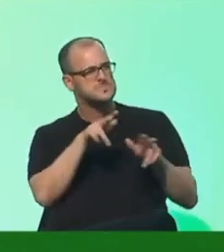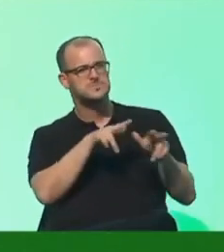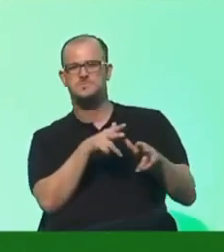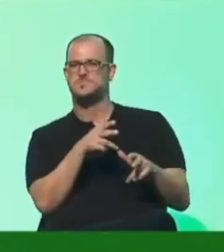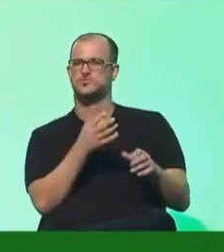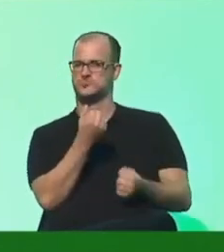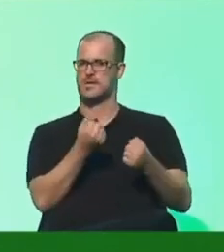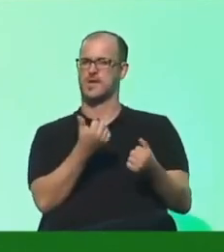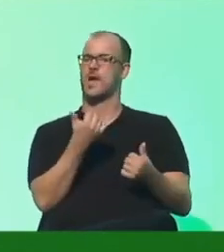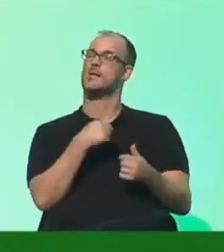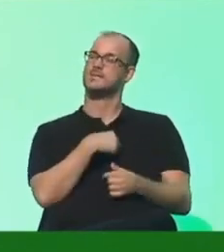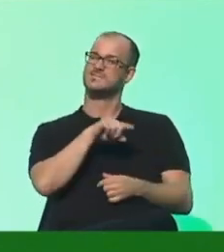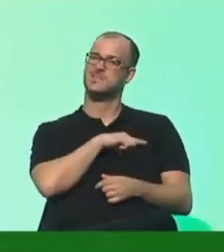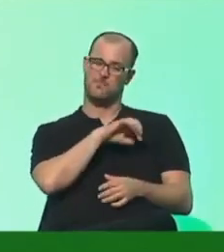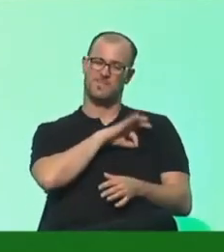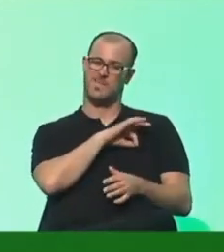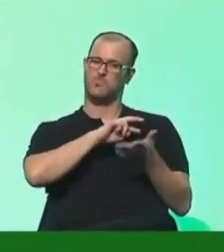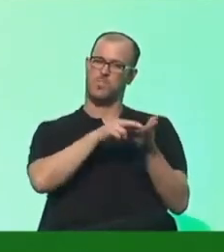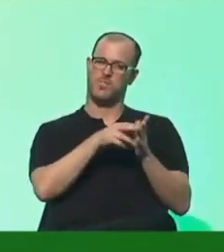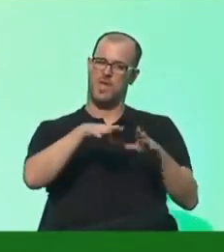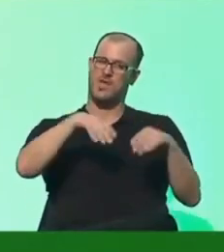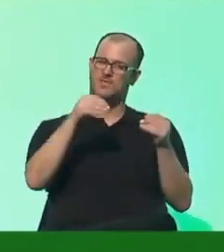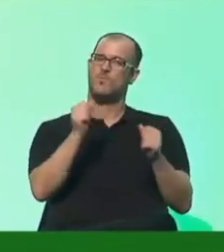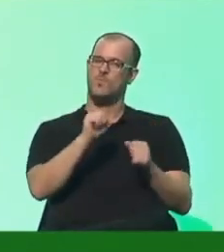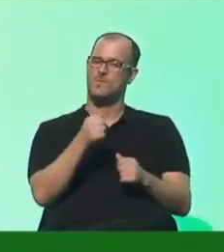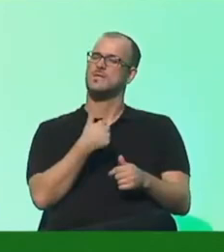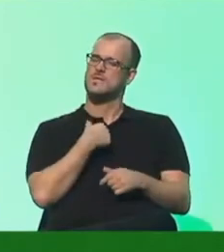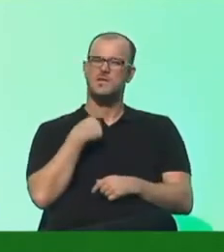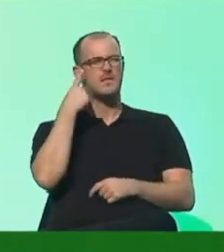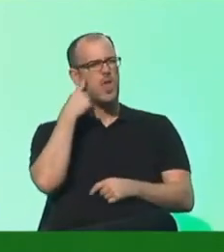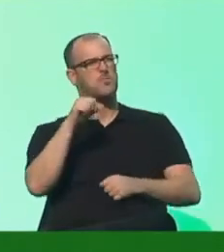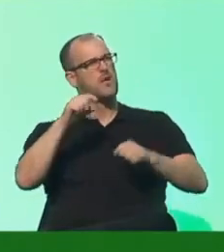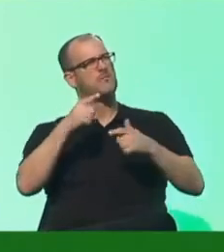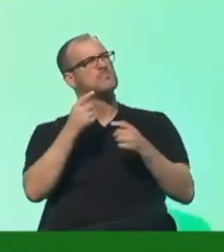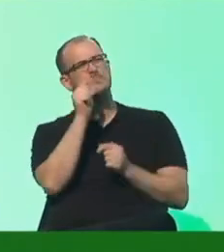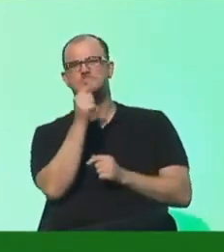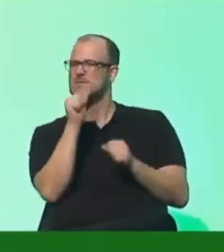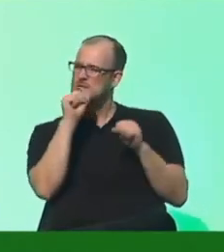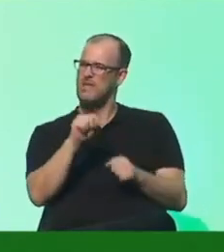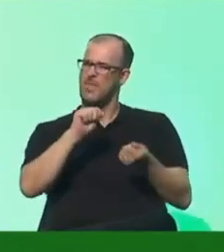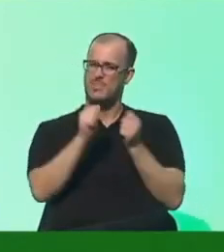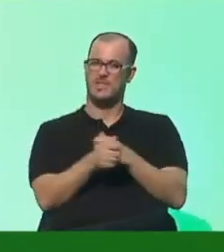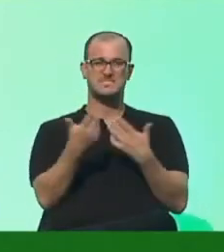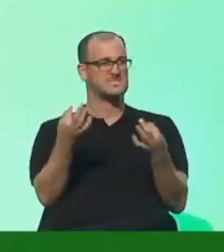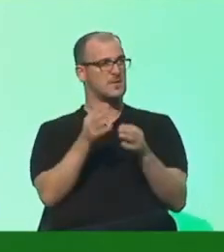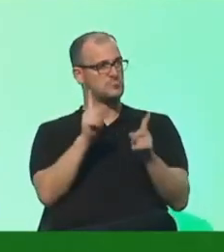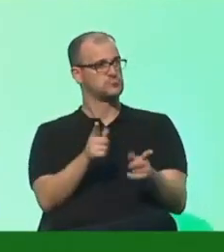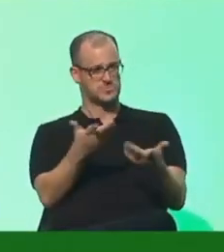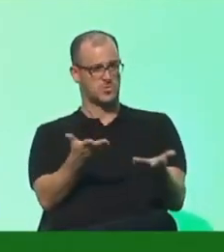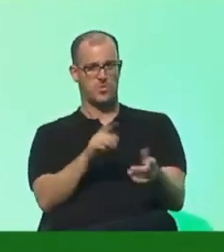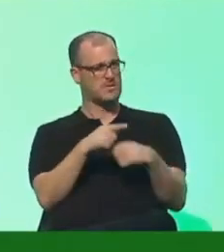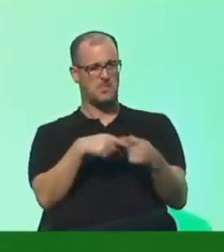Parteipolitik deswegen angefangen, weil ich daran glaube, dass man etwas ändern kann, dass die Dinge nicht so bleiben müssen, wie sie sind.